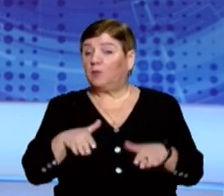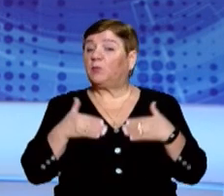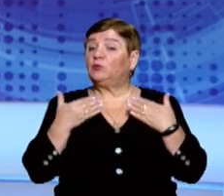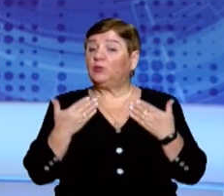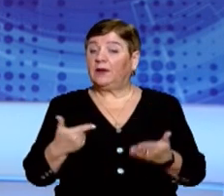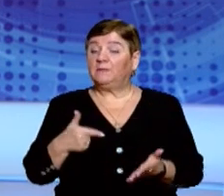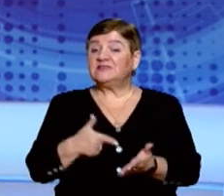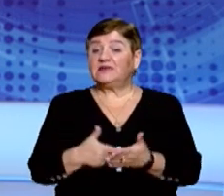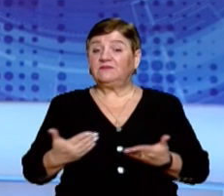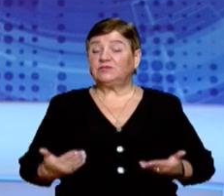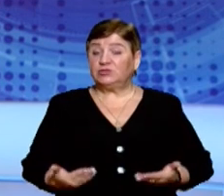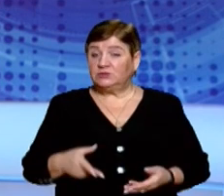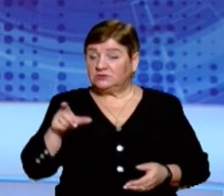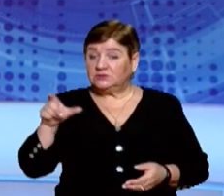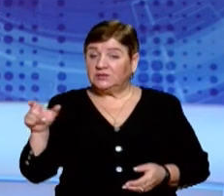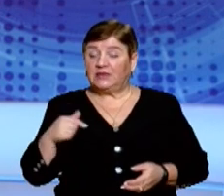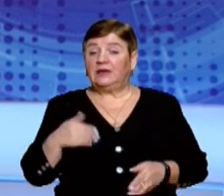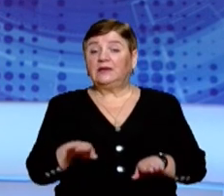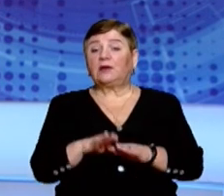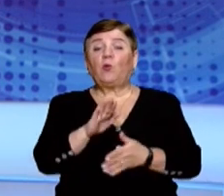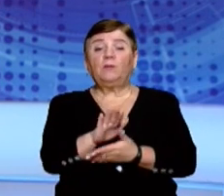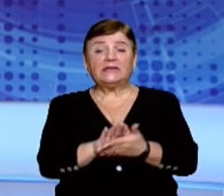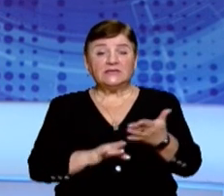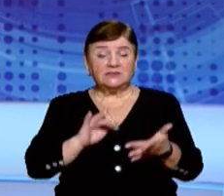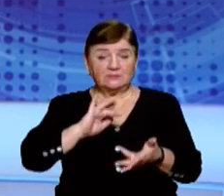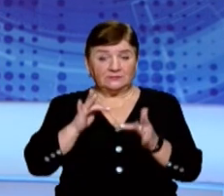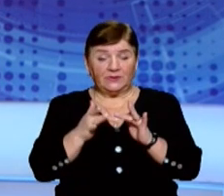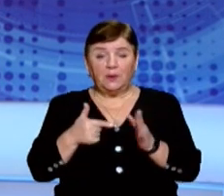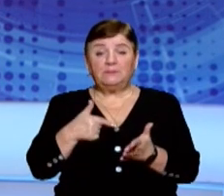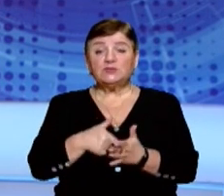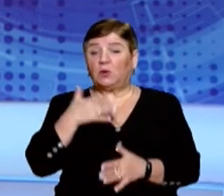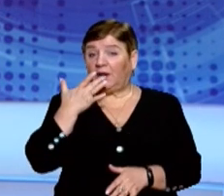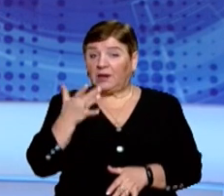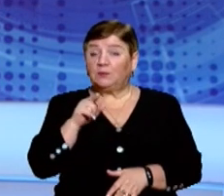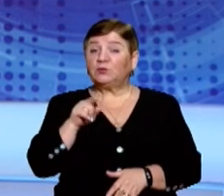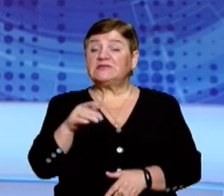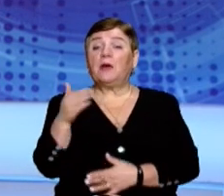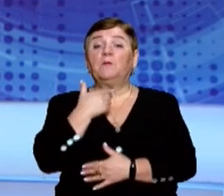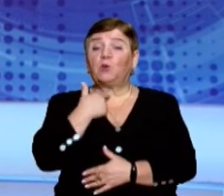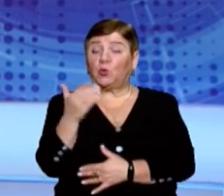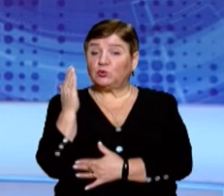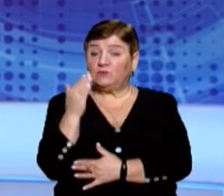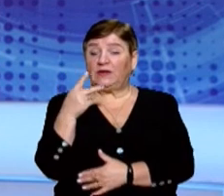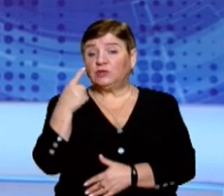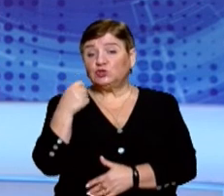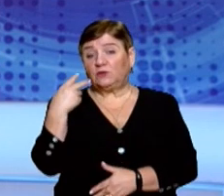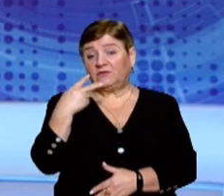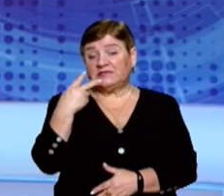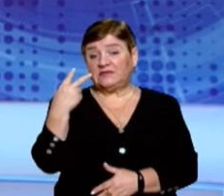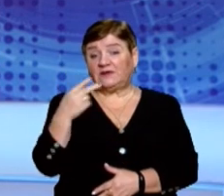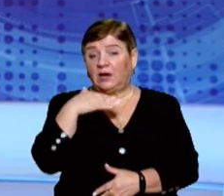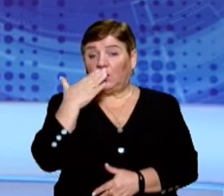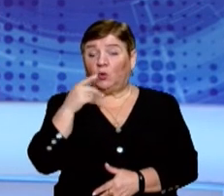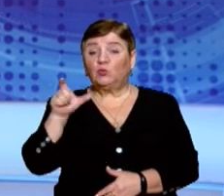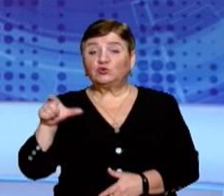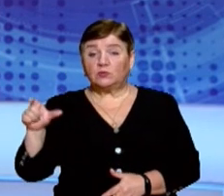місцевий житель Тарас Гряділь. Таку петицію він зареєстрував на сайті міської ради. За це проголосували вже 122 ужгородці. Аби